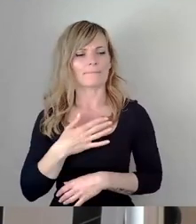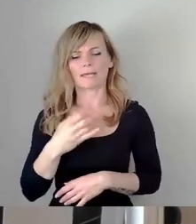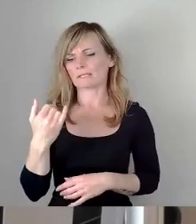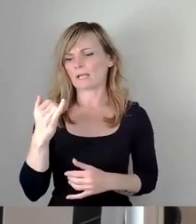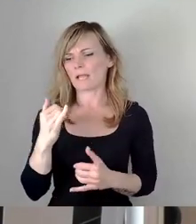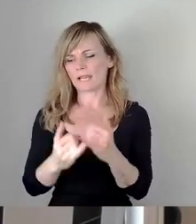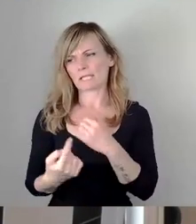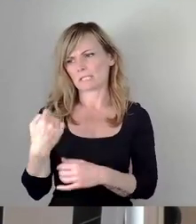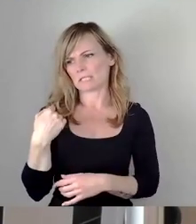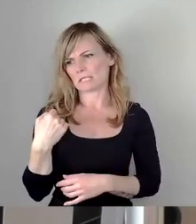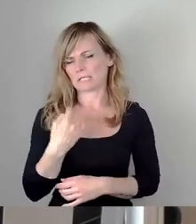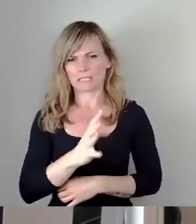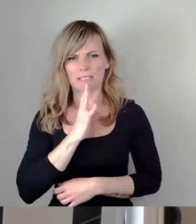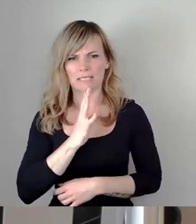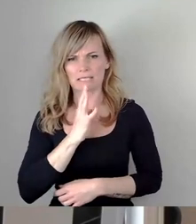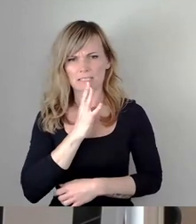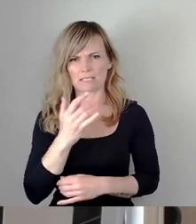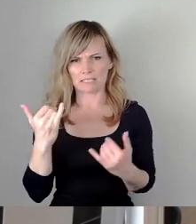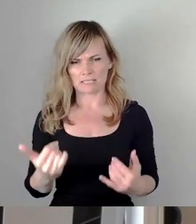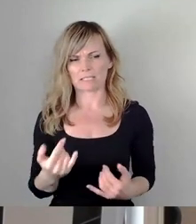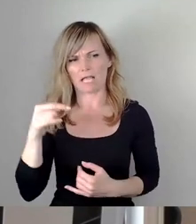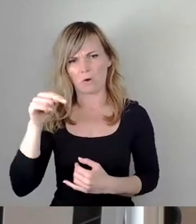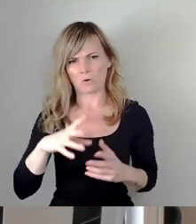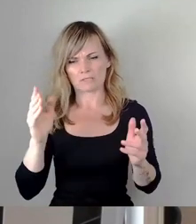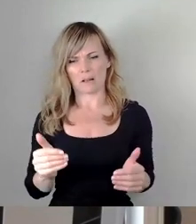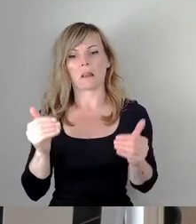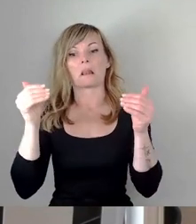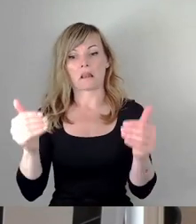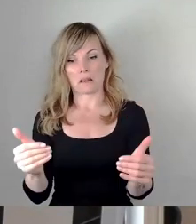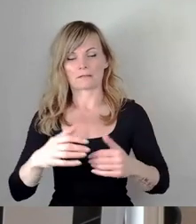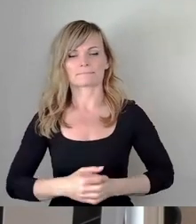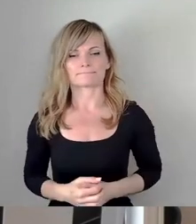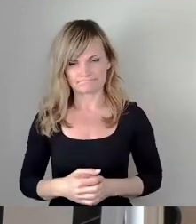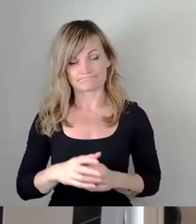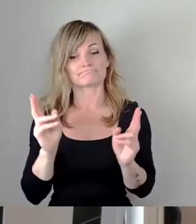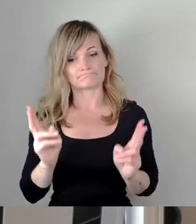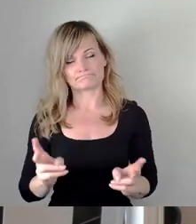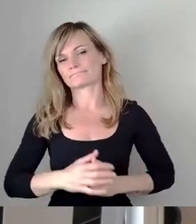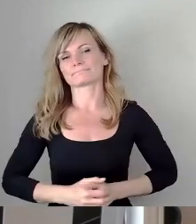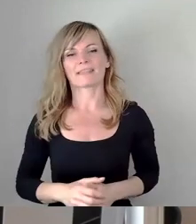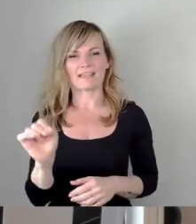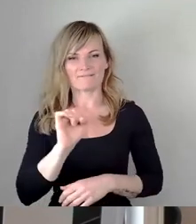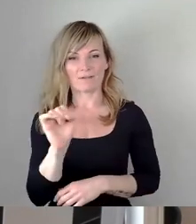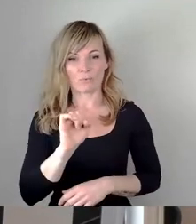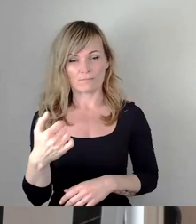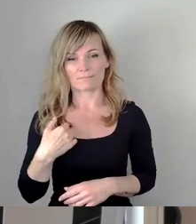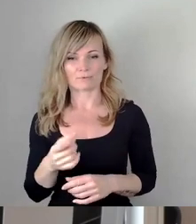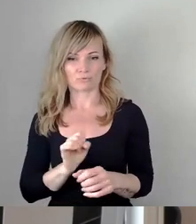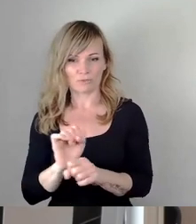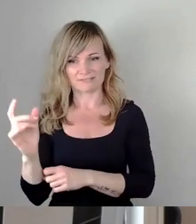ja heute vertagt und berechtigt. Warum gehe ich trotzdem nochmal nach vorn?